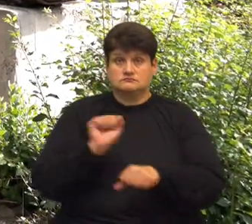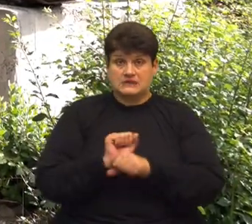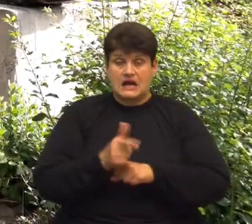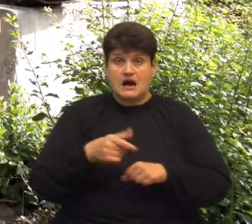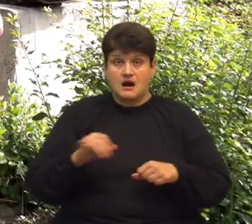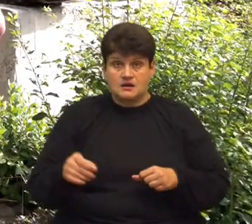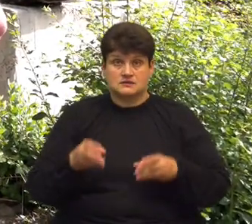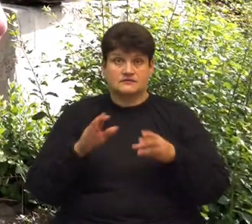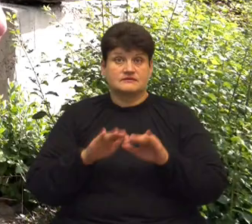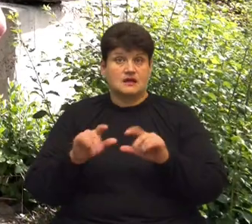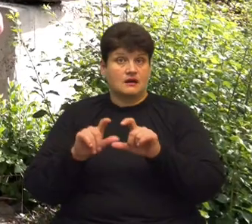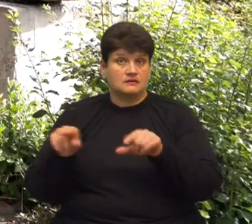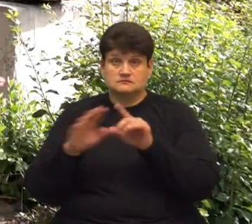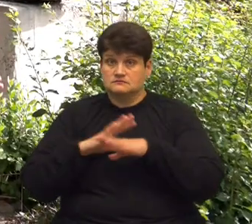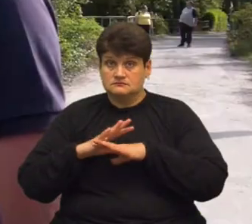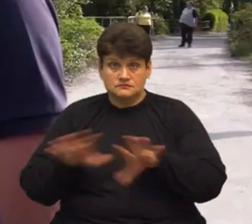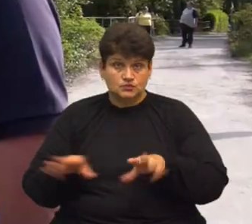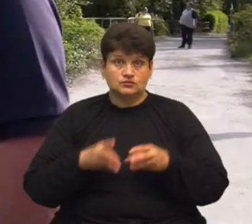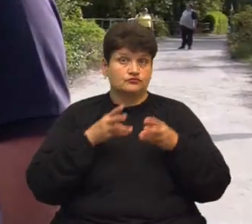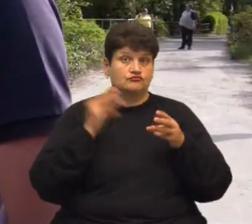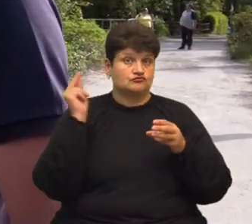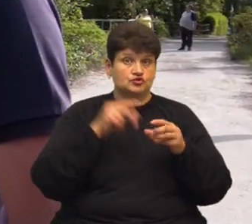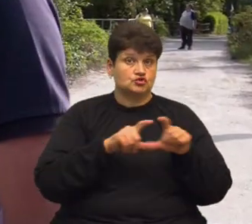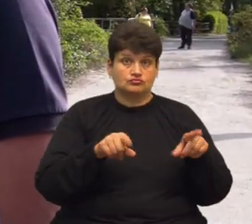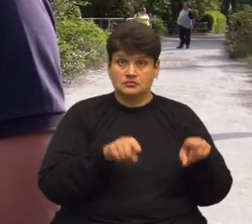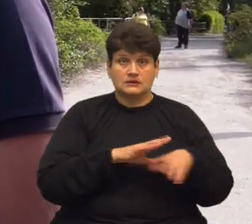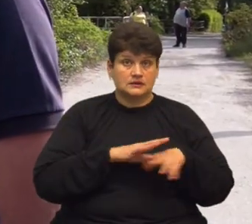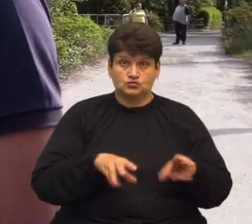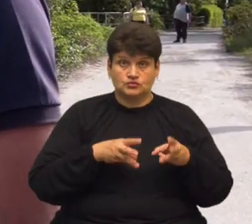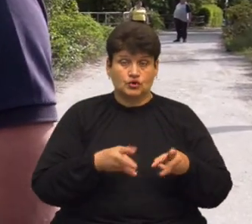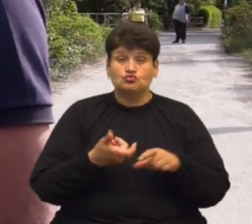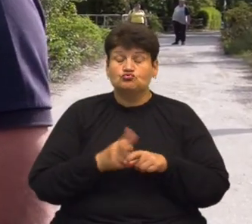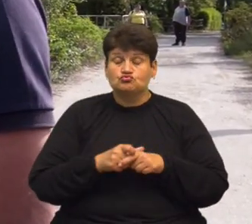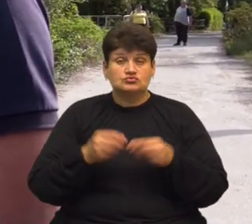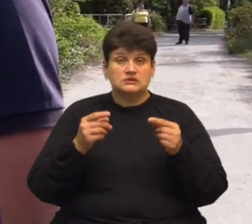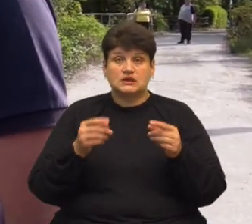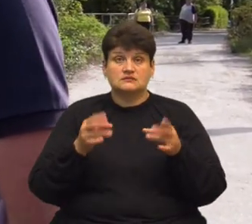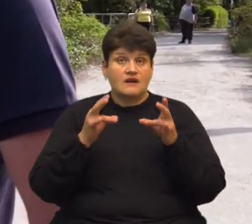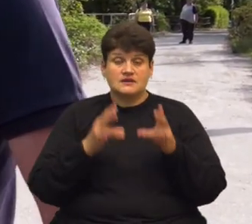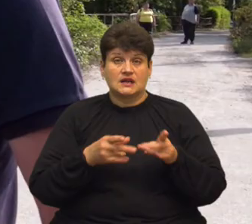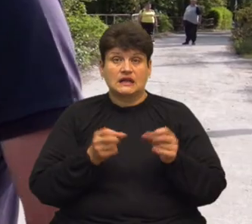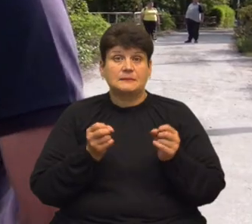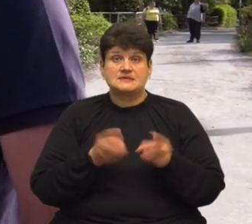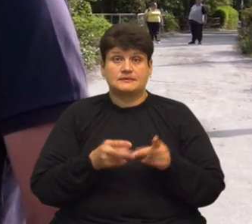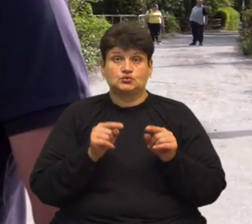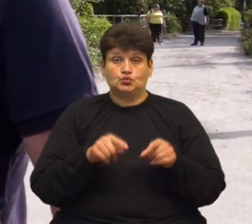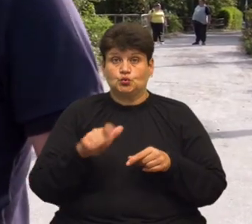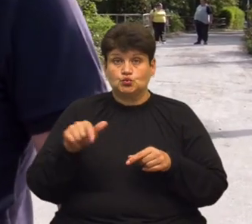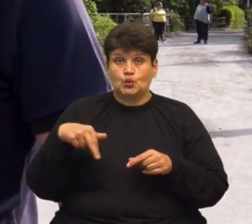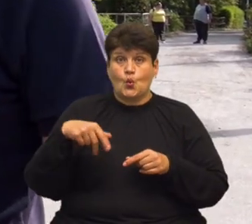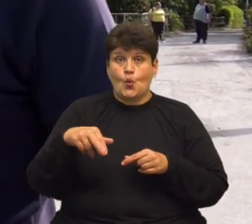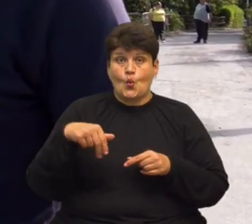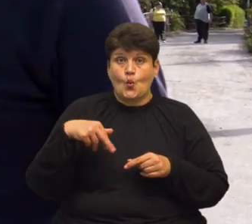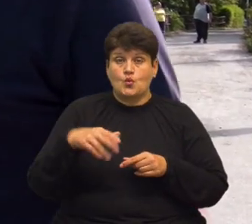котельню садику, ні на котельню школи. Там дуже аварійний, дуже небезпечно. Тут ходять діти, люди ходять і